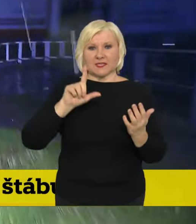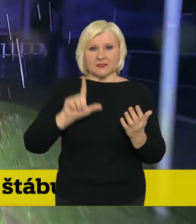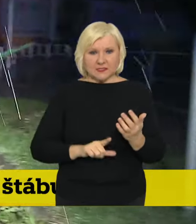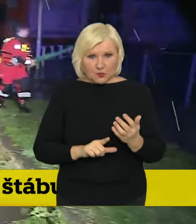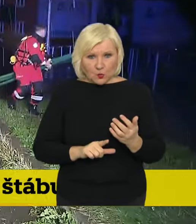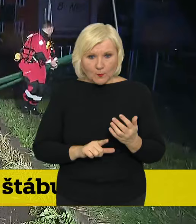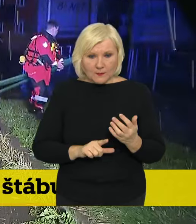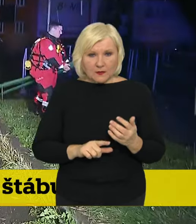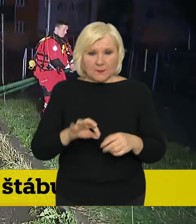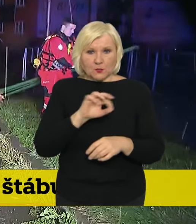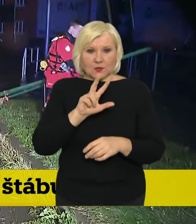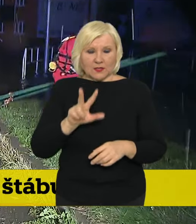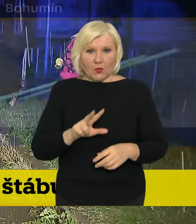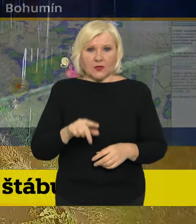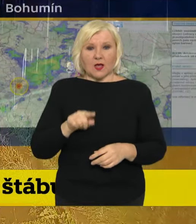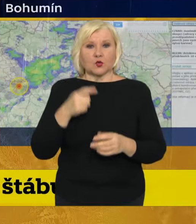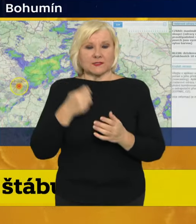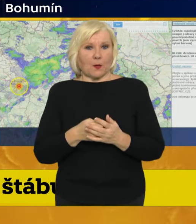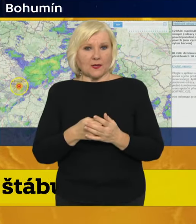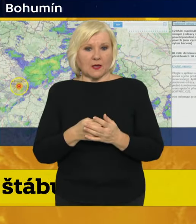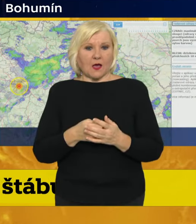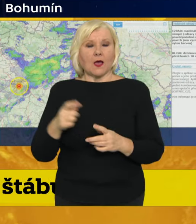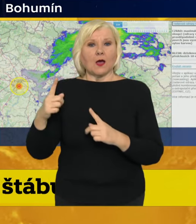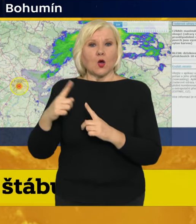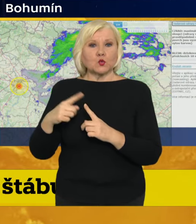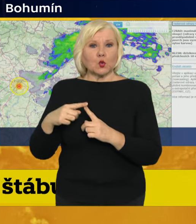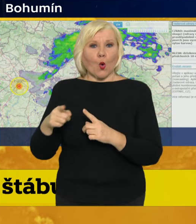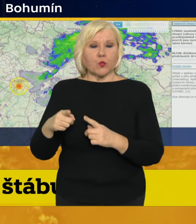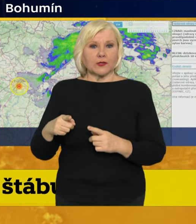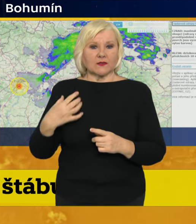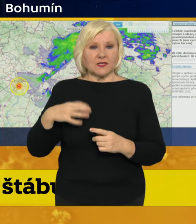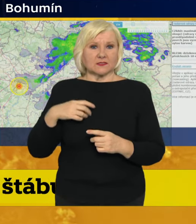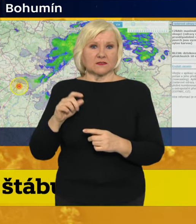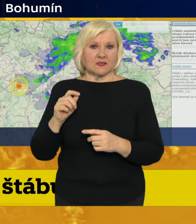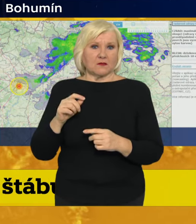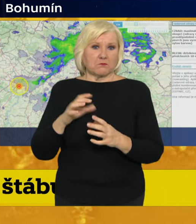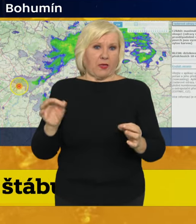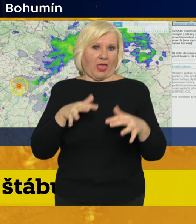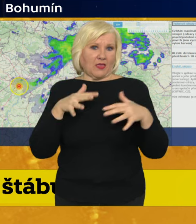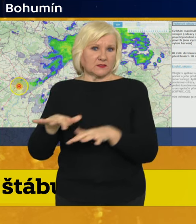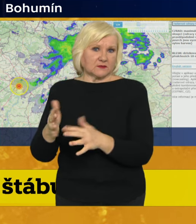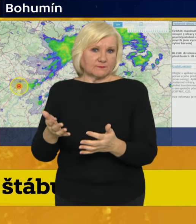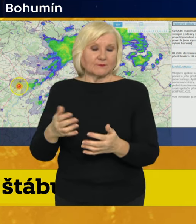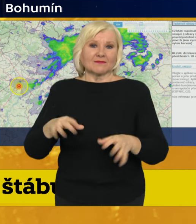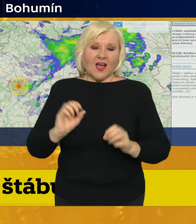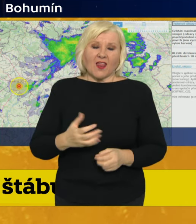metrů a to by znamenalo, že by Troubky nemusely být zaseženy, ale přesto platí to, co jsem říkal před chvílí.